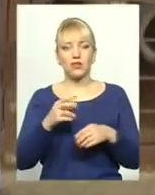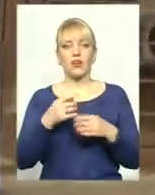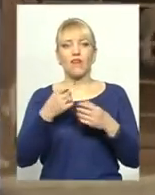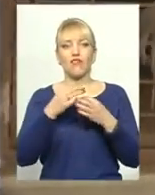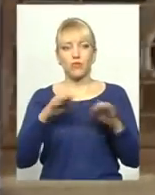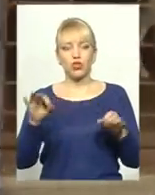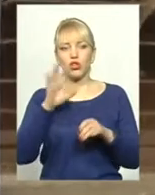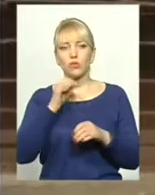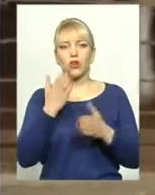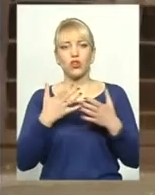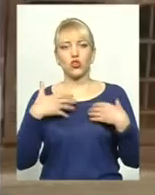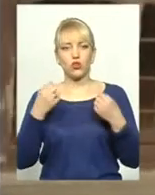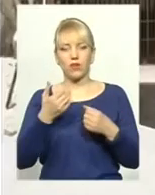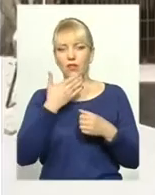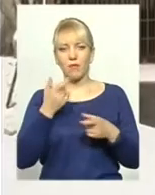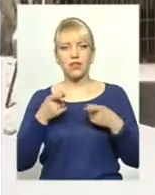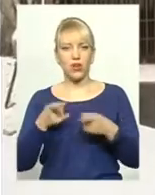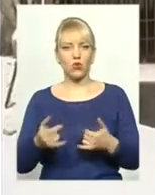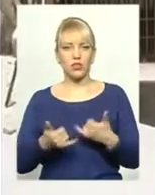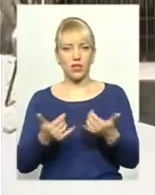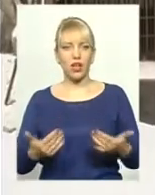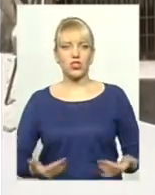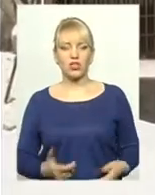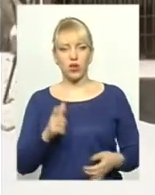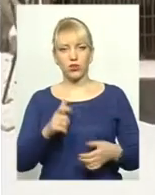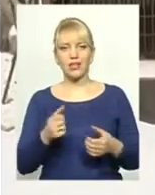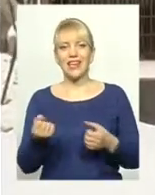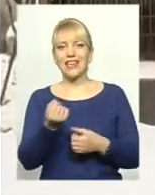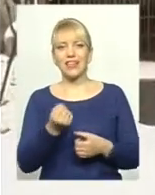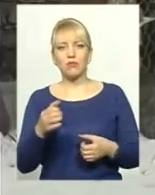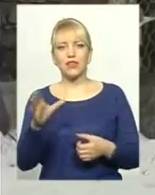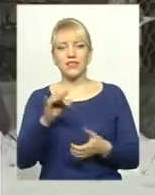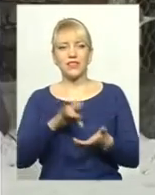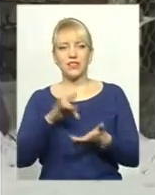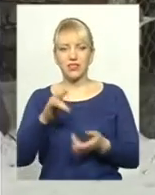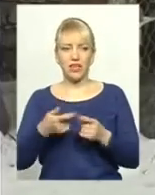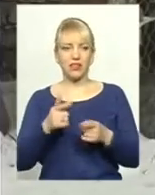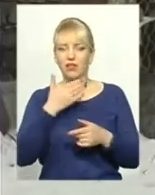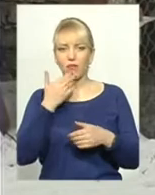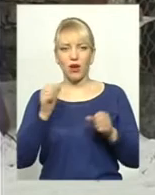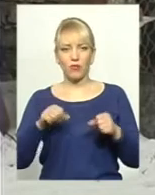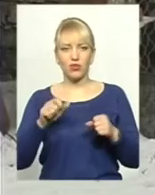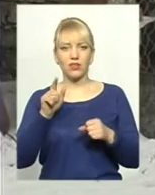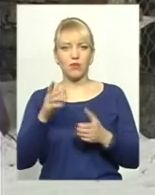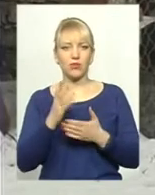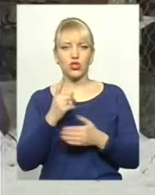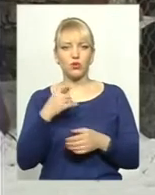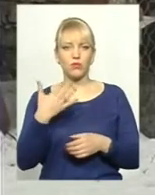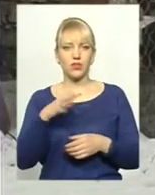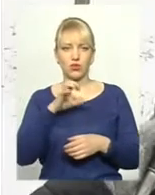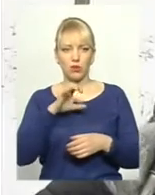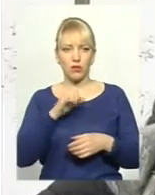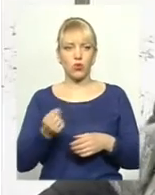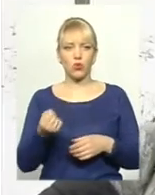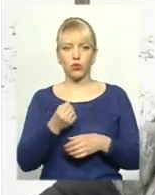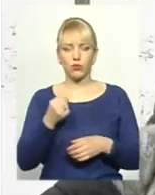здорова і не становить загрози життю людини. Тримати всіх в центрі не мають можливості. Зараз, кажуть, їх там близько півтори сотні. Утримувати